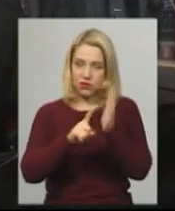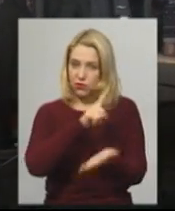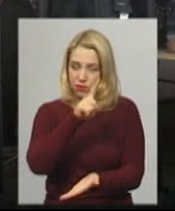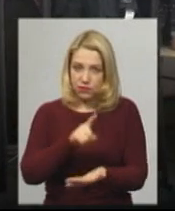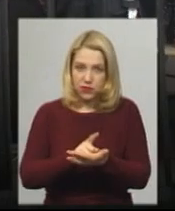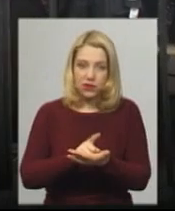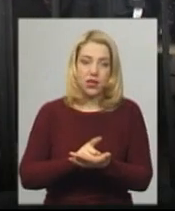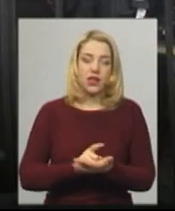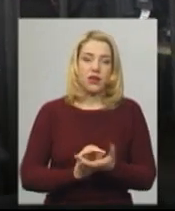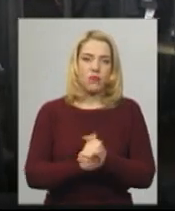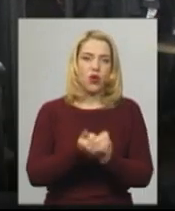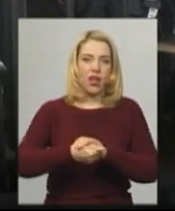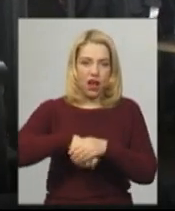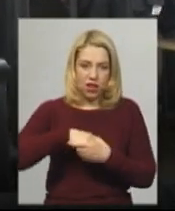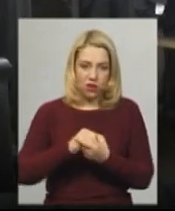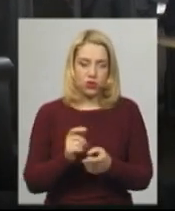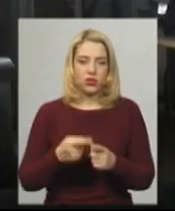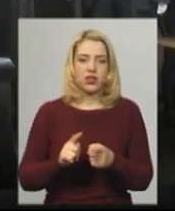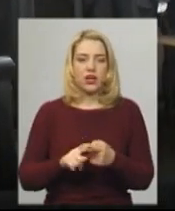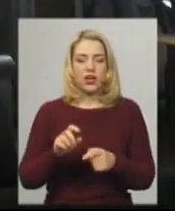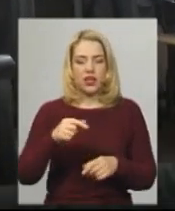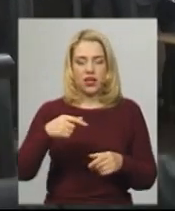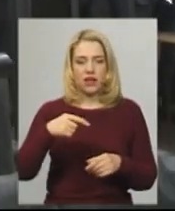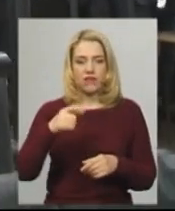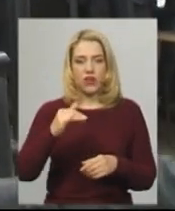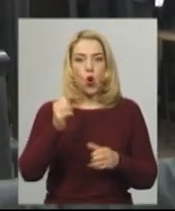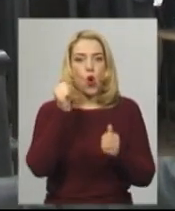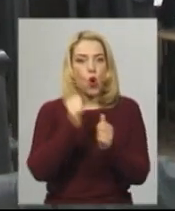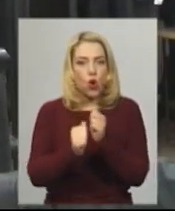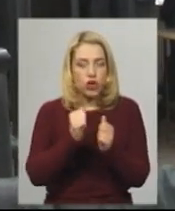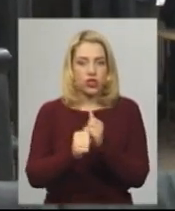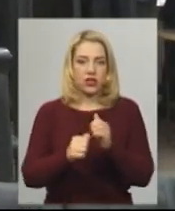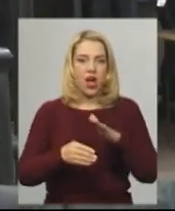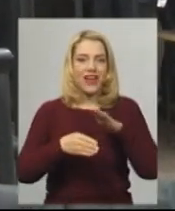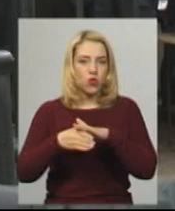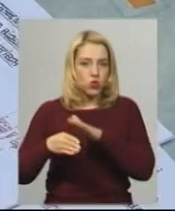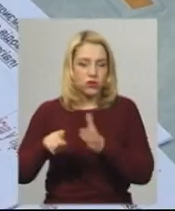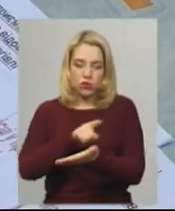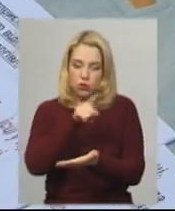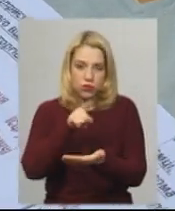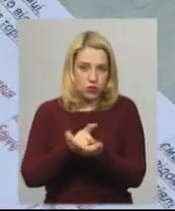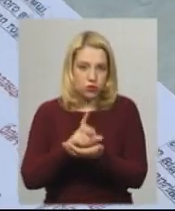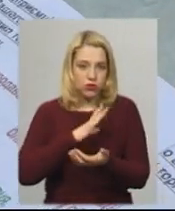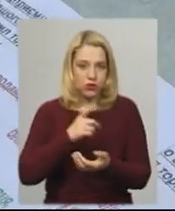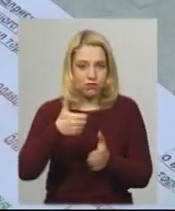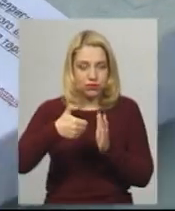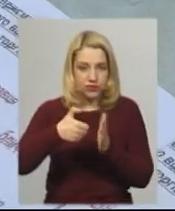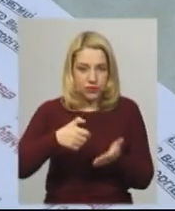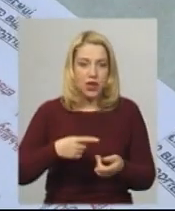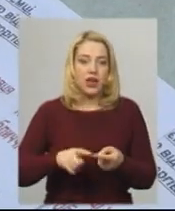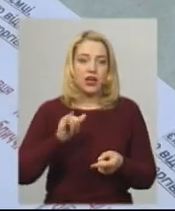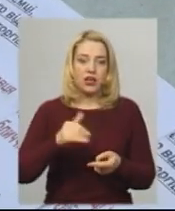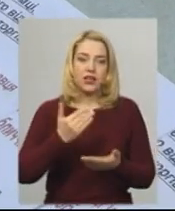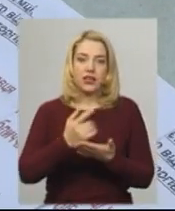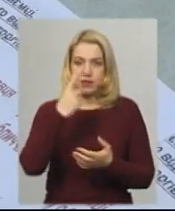для протирання рук. У кожного повинен в контейнері бути такий розчин. У мене тут термометр для вимірювання температури і